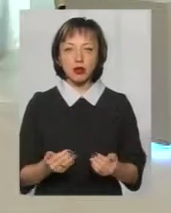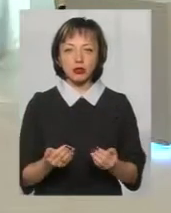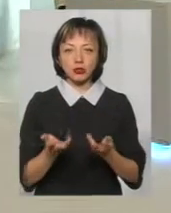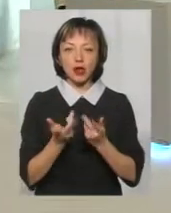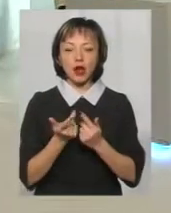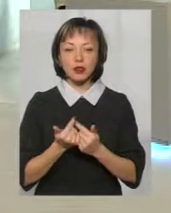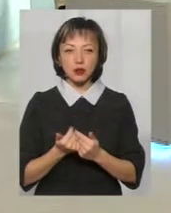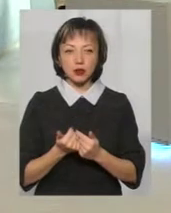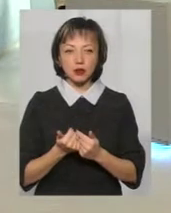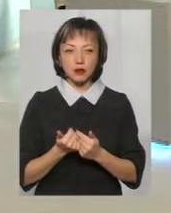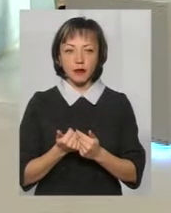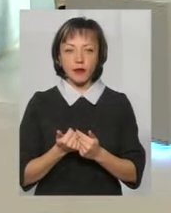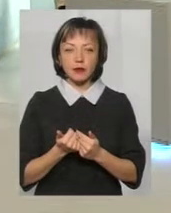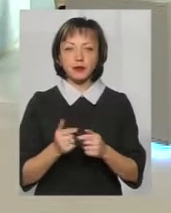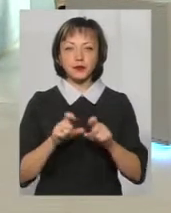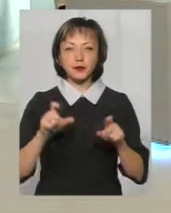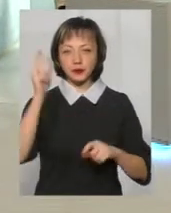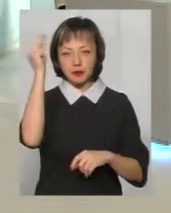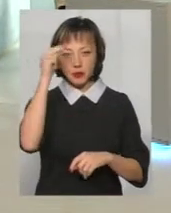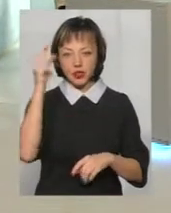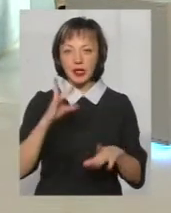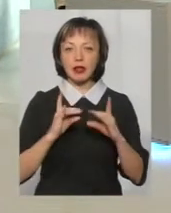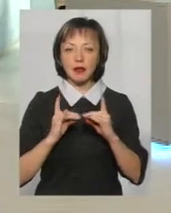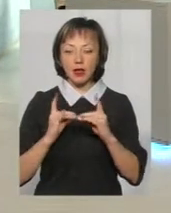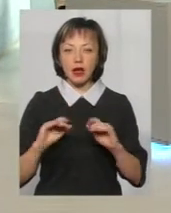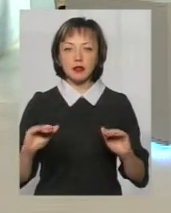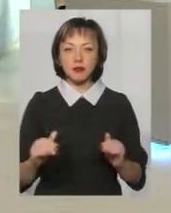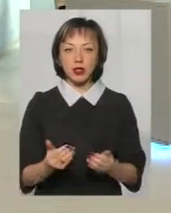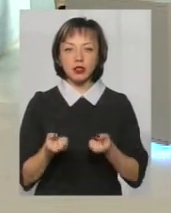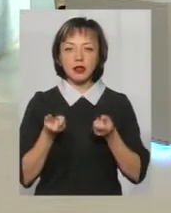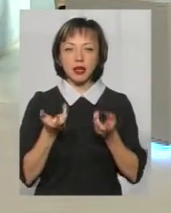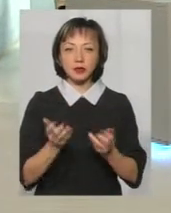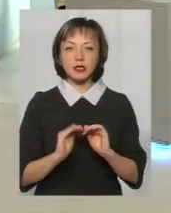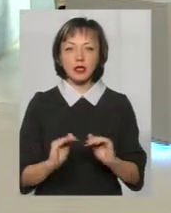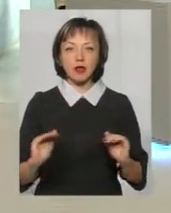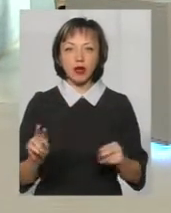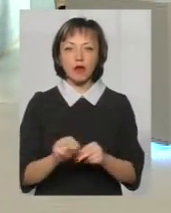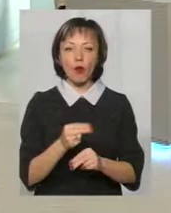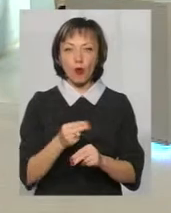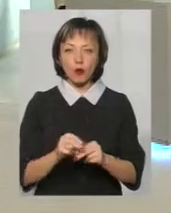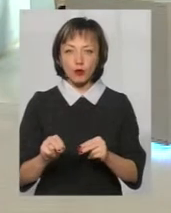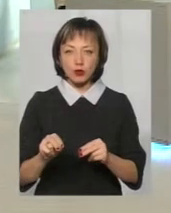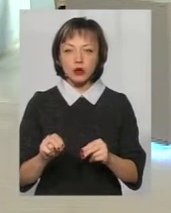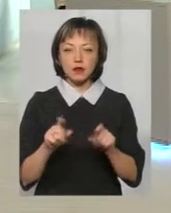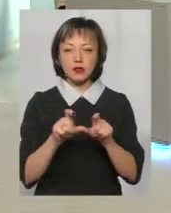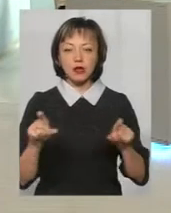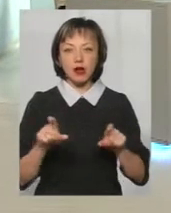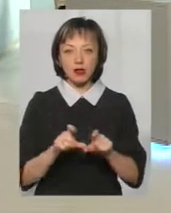кількості шкіл інтернатів і зменшення кількості дітей, які виховуються в